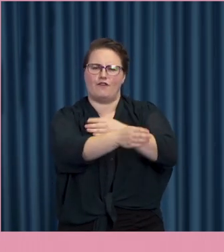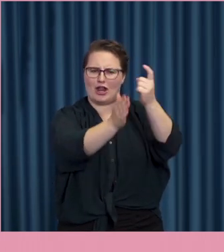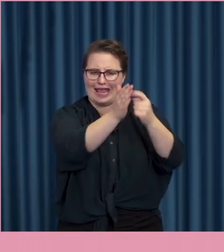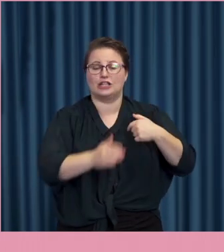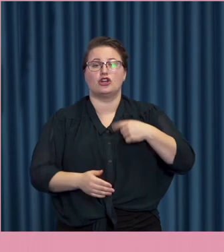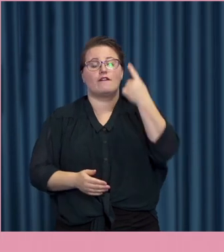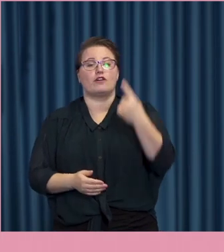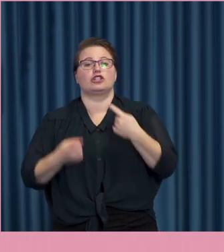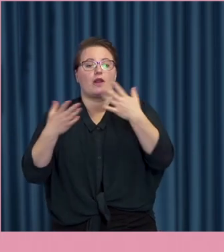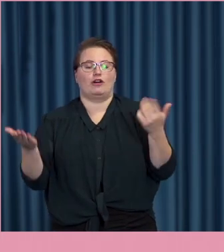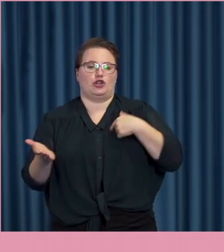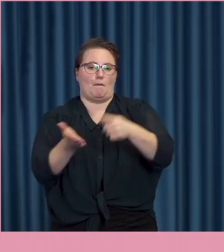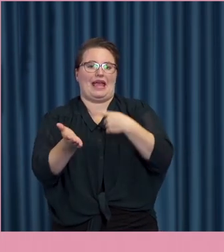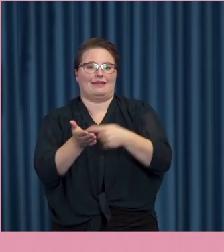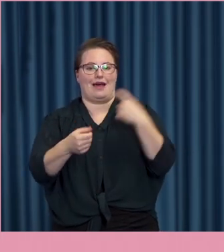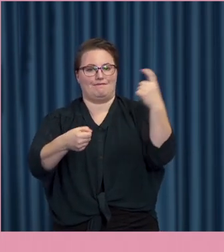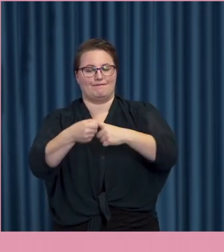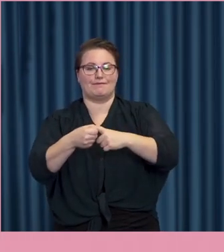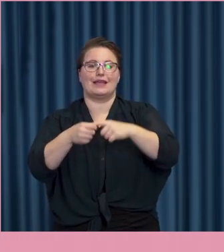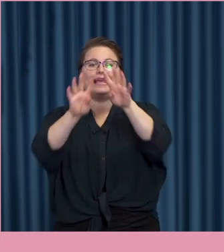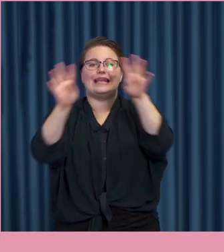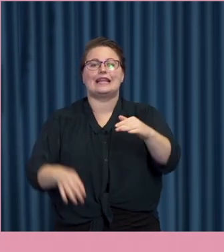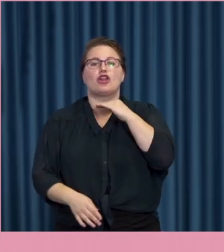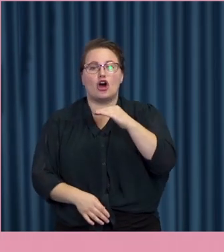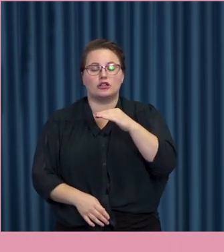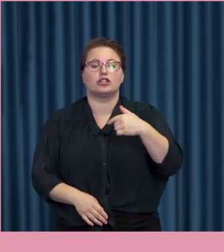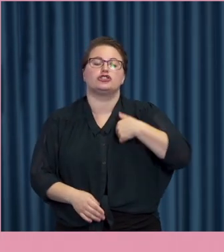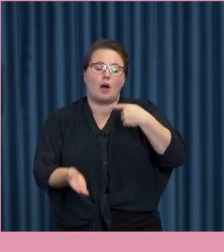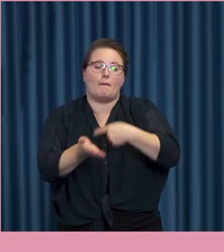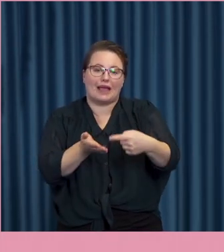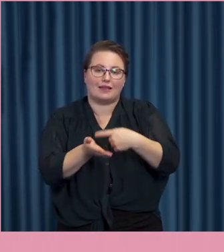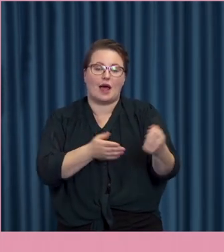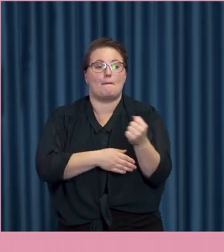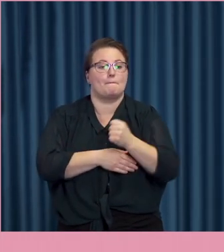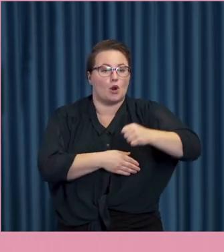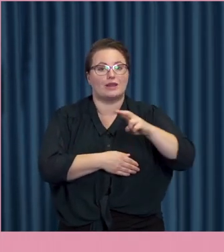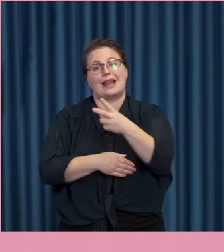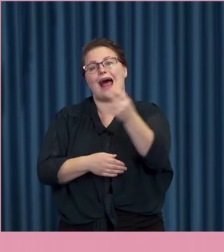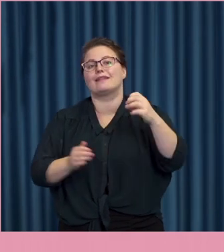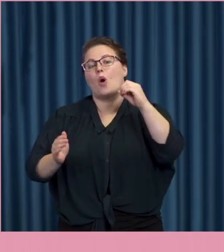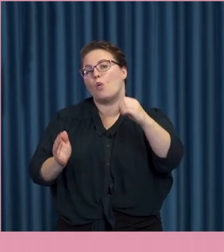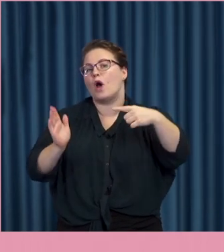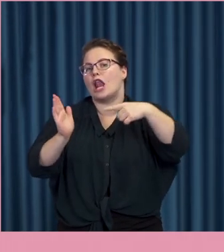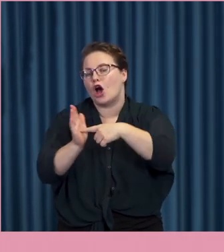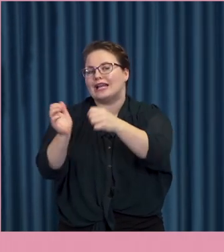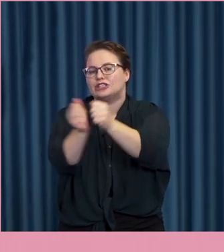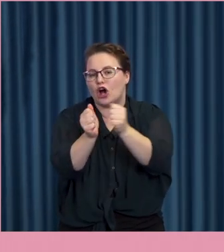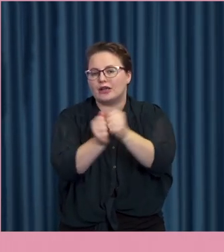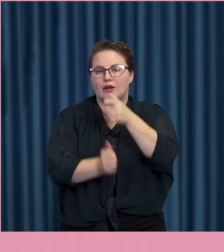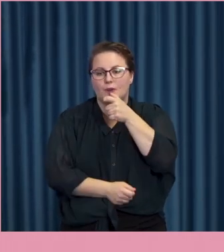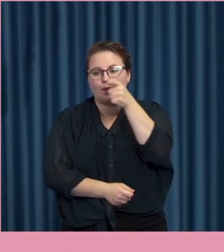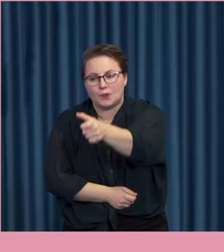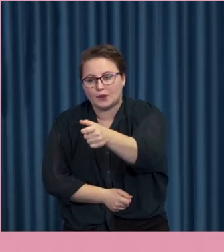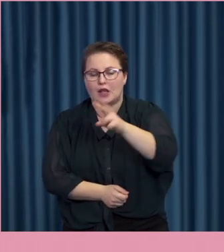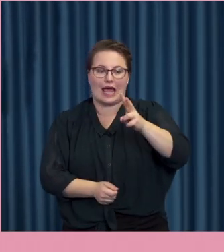någonting om vad jag menar när jag pratar om näthat. Jag menar i första hand brott eller andra olagliga saker. Uttalanden eller